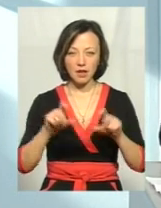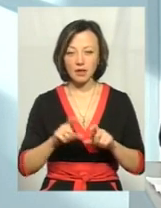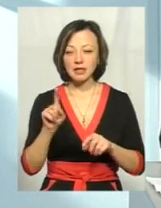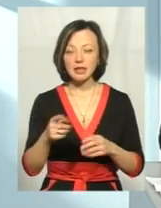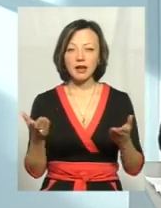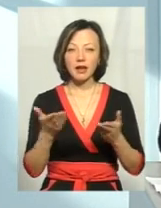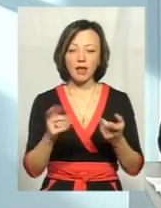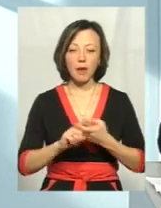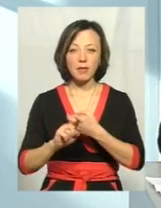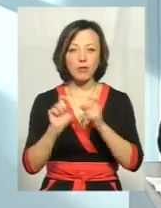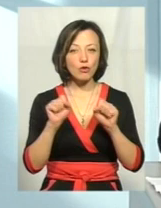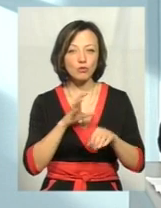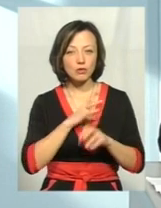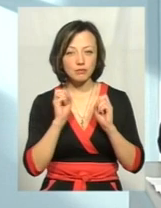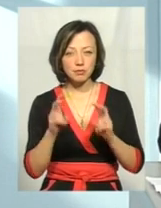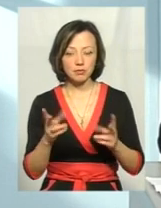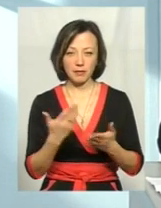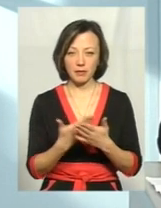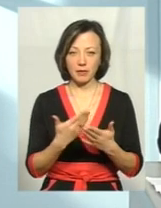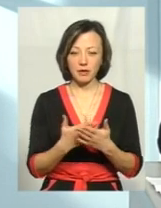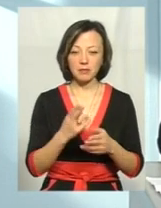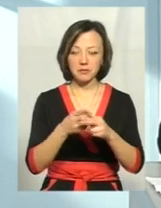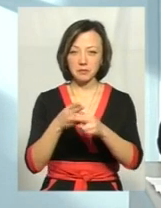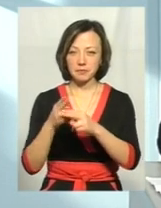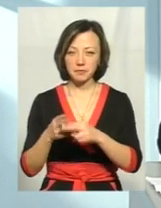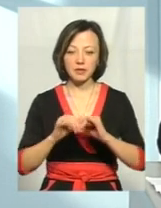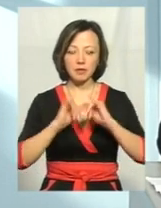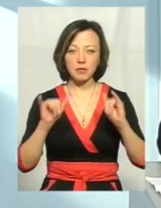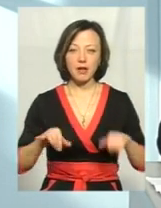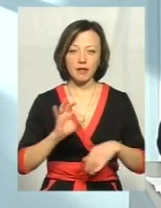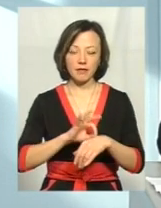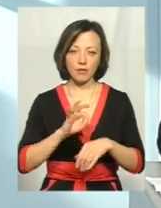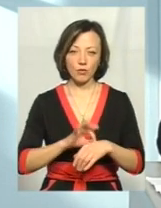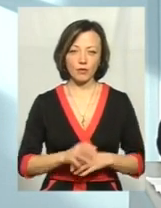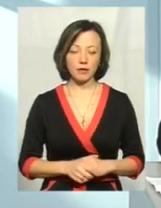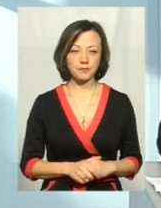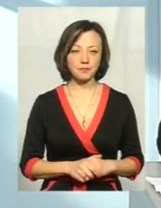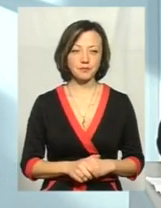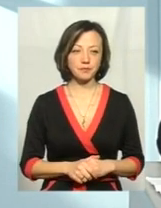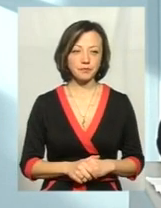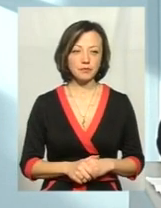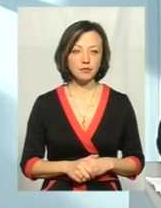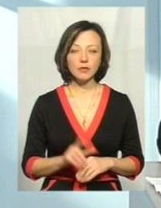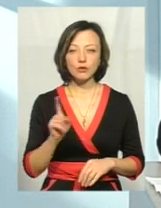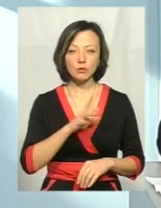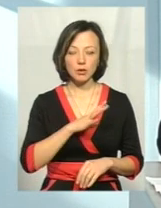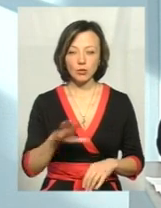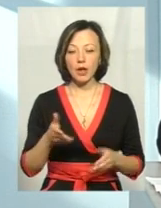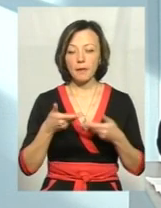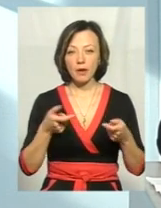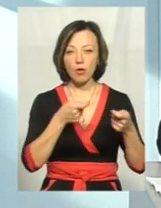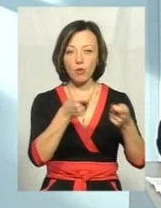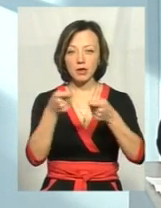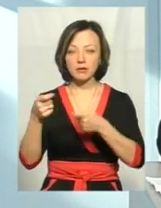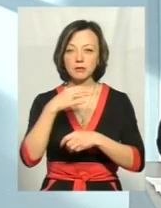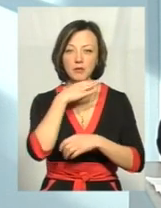становлять епідемічному відношенні небезпеку, що можуть спричинити спалах інфекційних захворювань. І ми об'їздили, багато